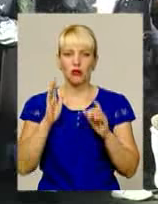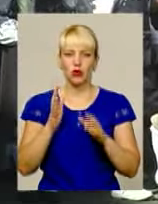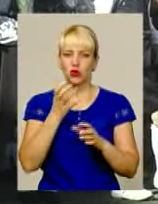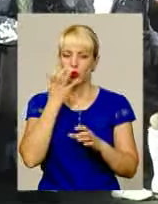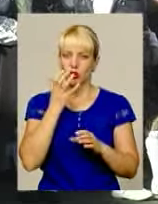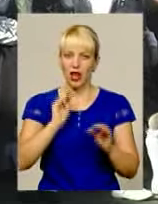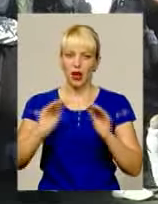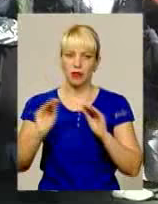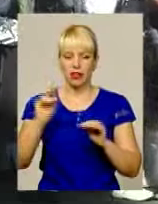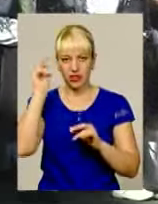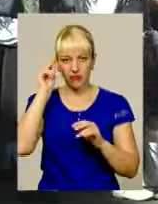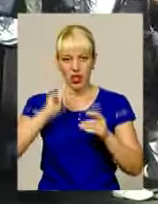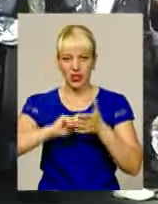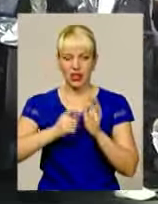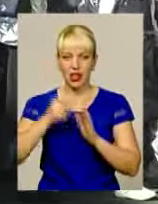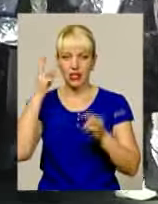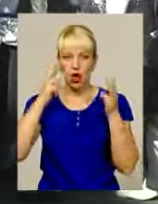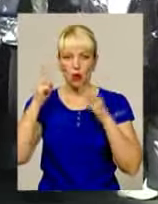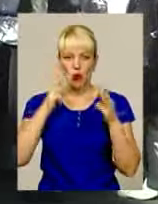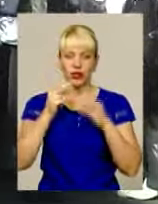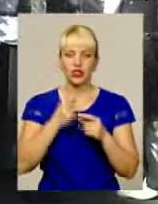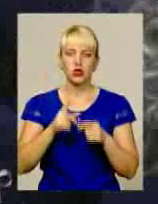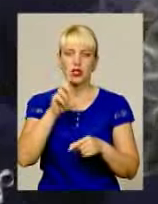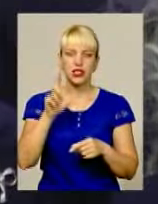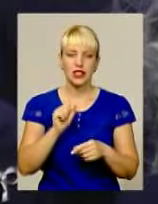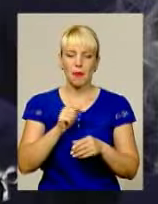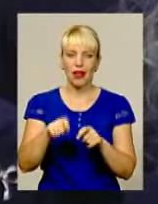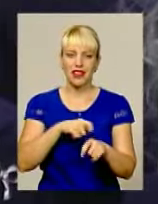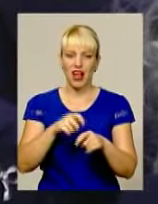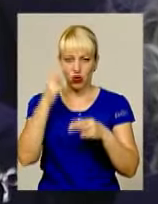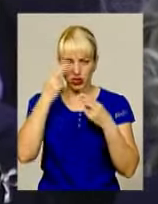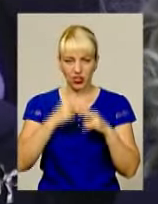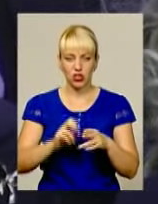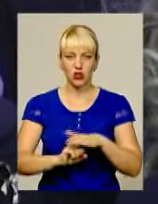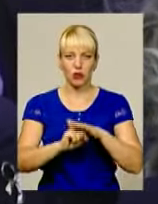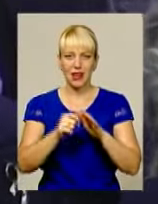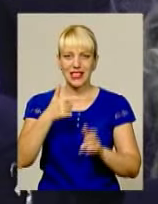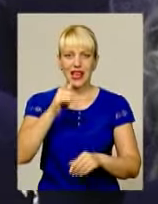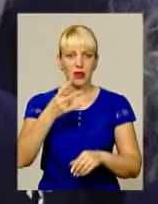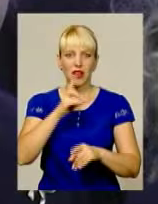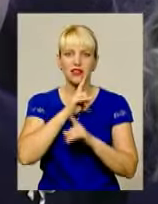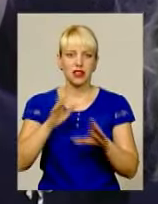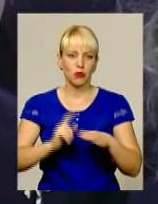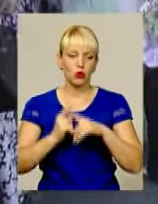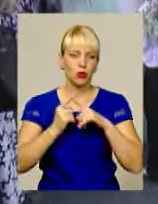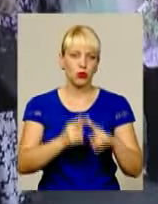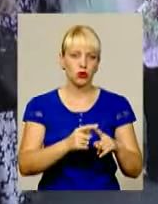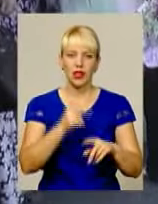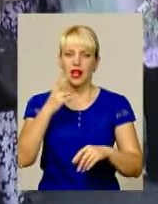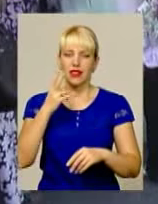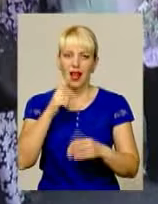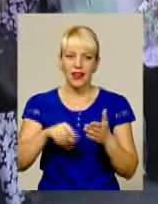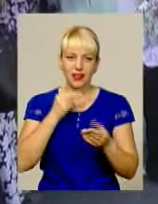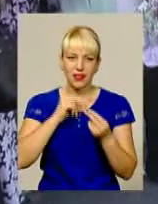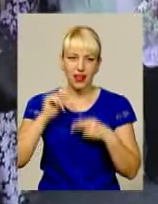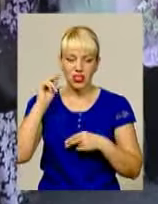навчальні класи модернізують. Кажуть, згодом за матеріально-технічною базою гімназія не поступатиметься найкращим міським закладам.